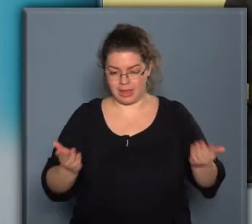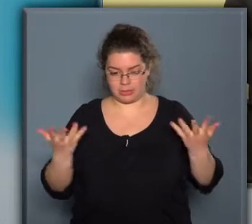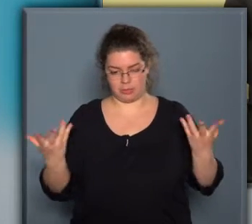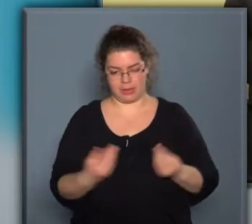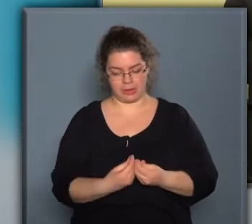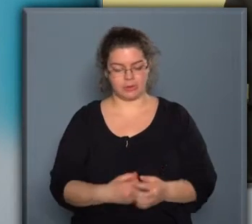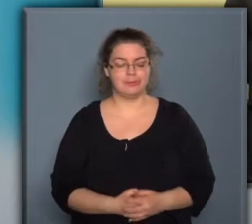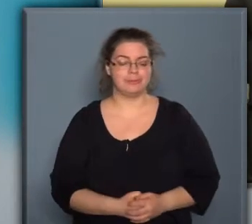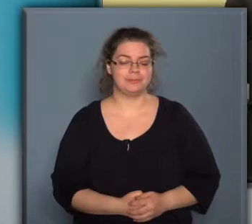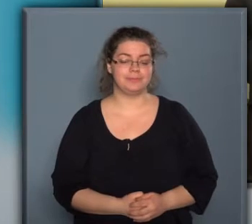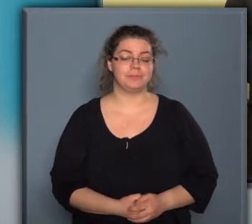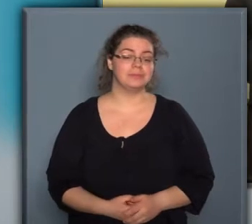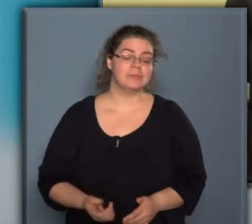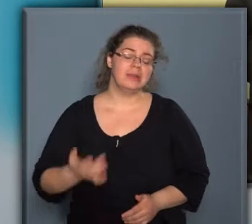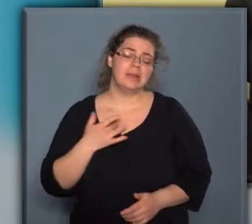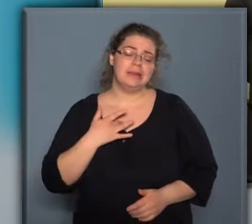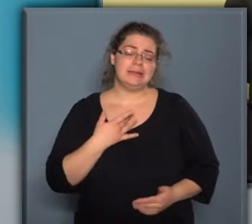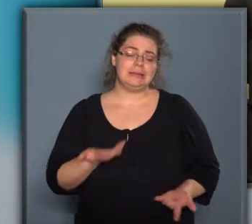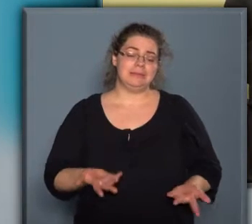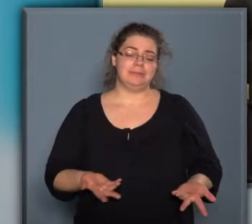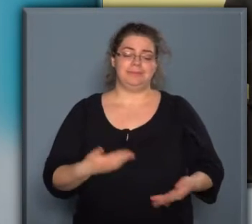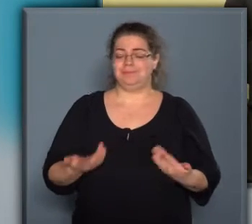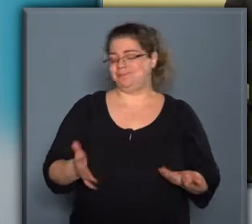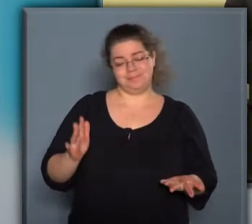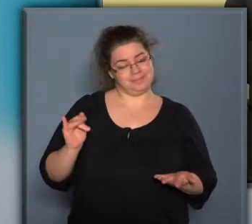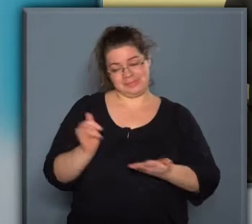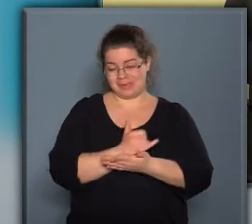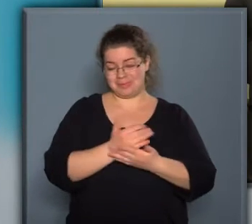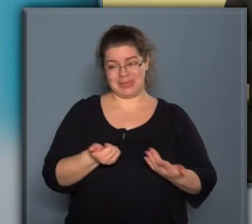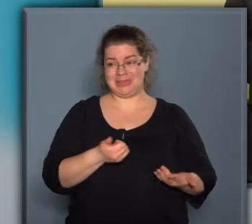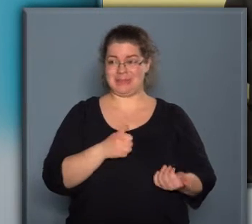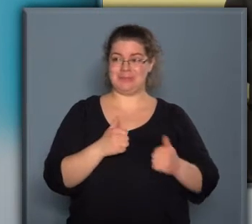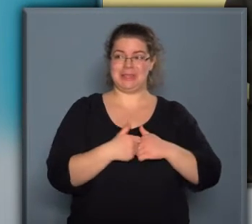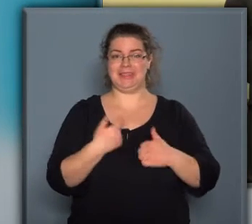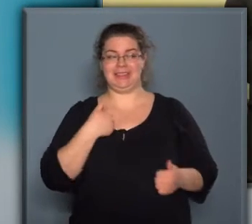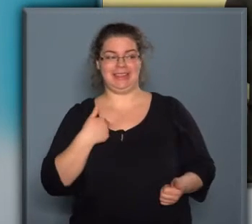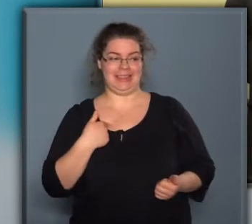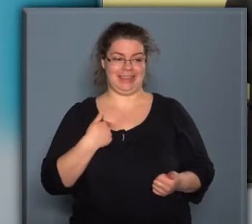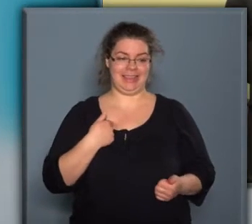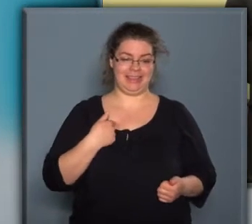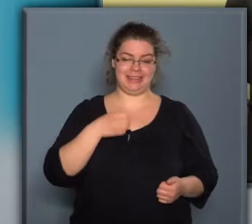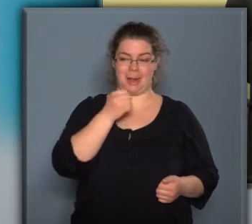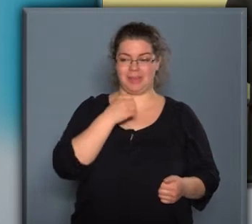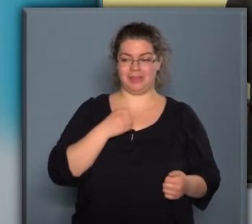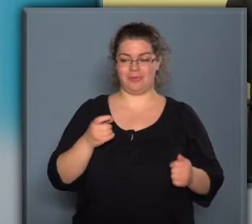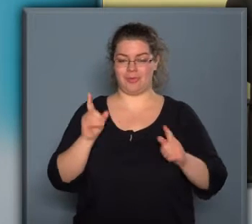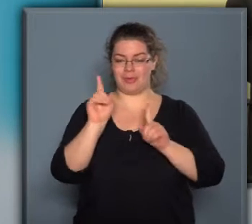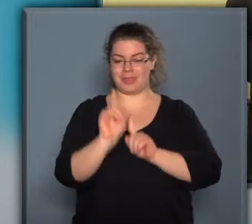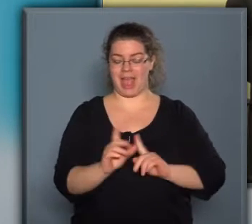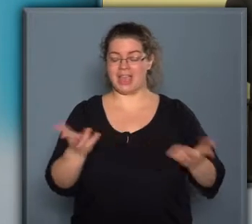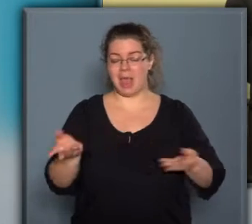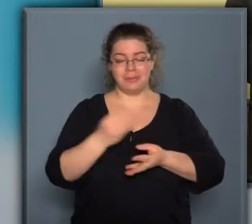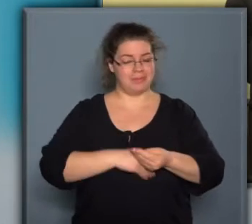most együtt. Engem tulajdonképpen nem igazán predesztinál semmi, hogy itt állhassak a mikrofon előtt, mert